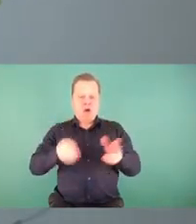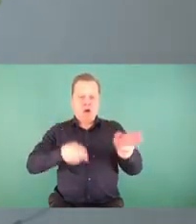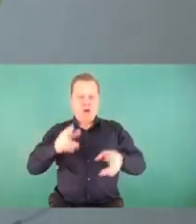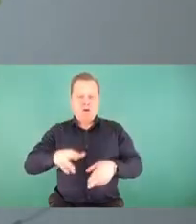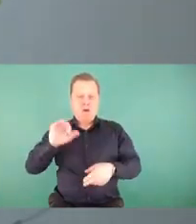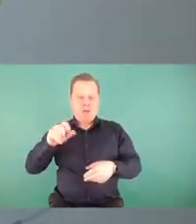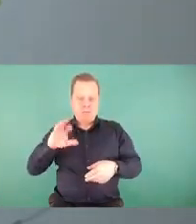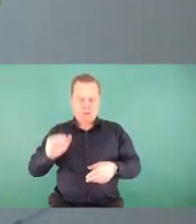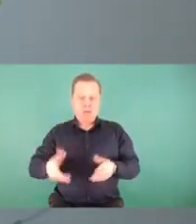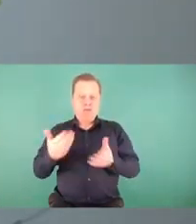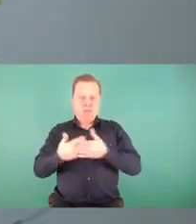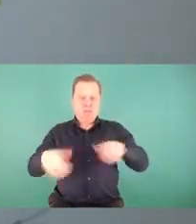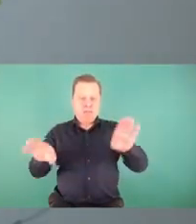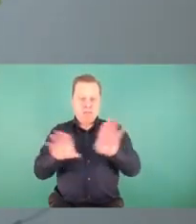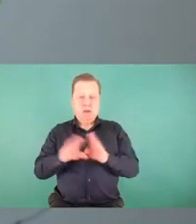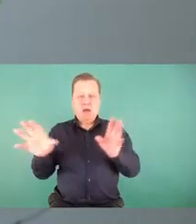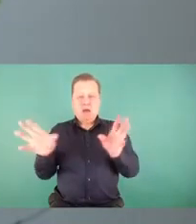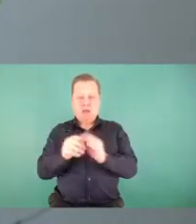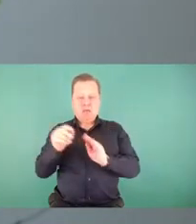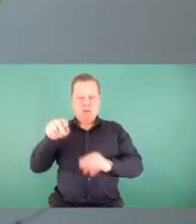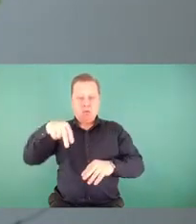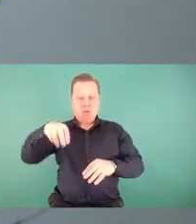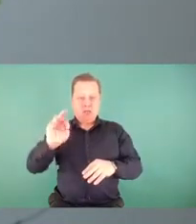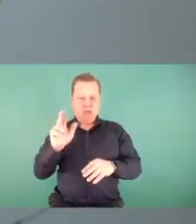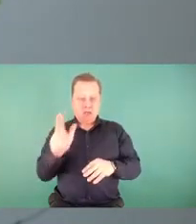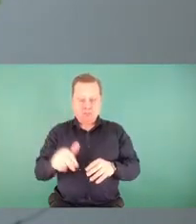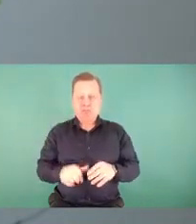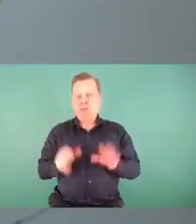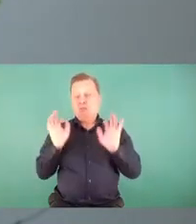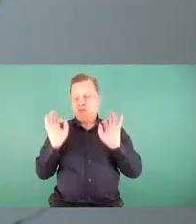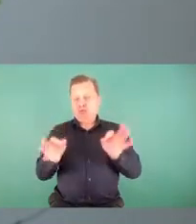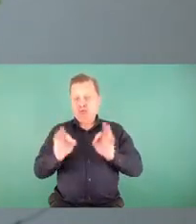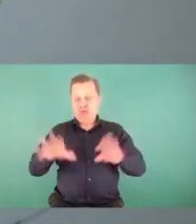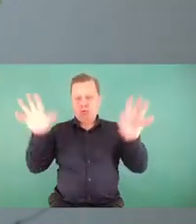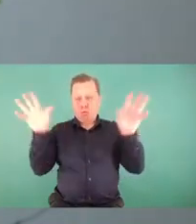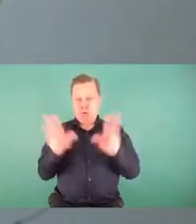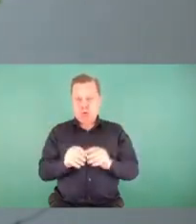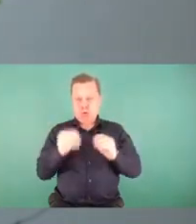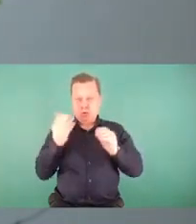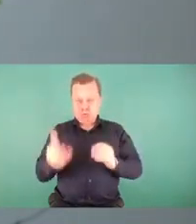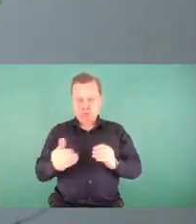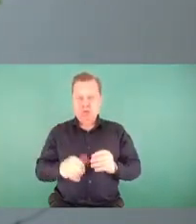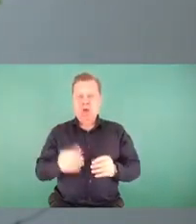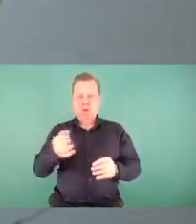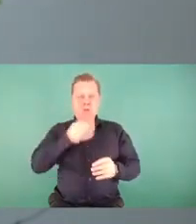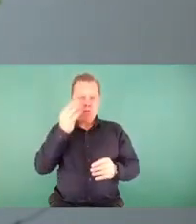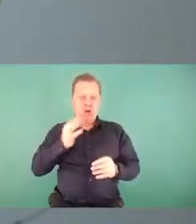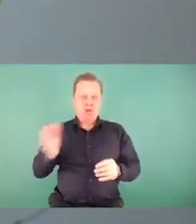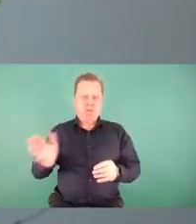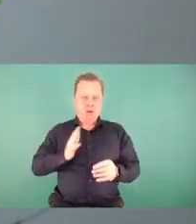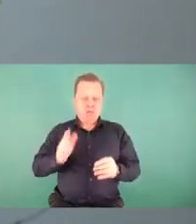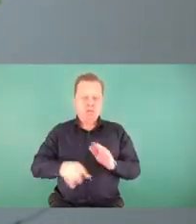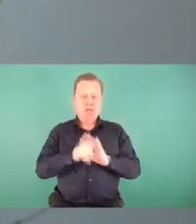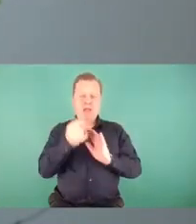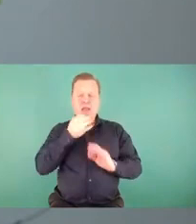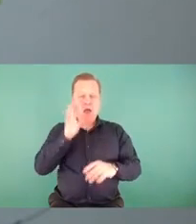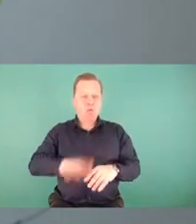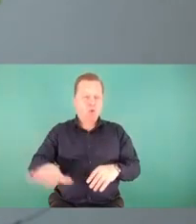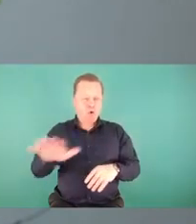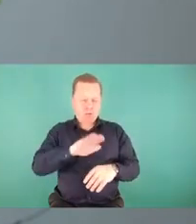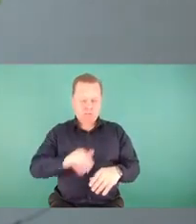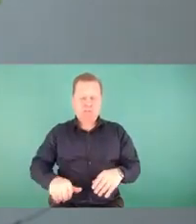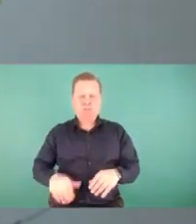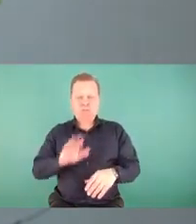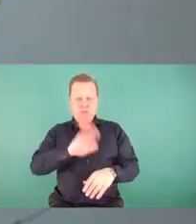Transportu Kolejowego. Podczas dzisiejszego spotkania podsumujemy działania na rzecz poprawy bezpieczeństwa najmłodszych uczestników ruchu drogowego